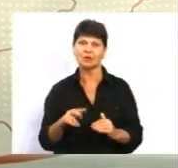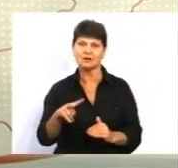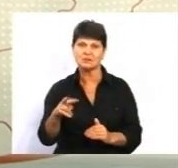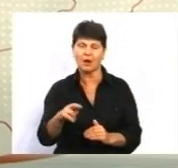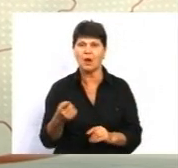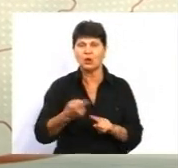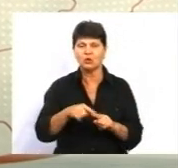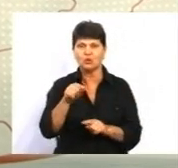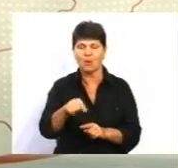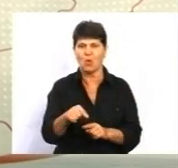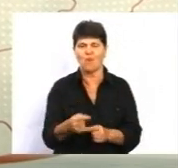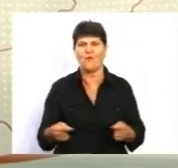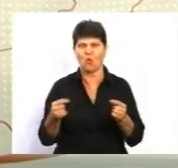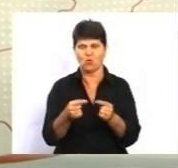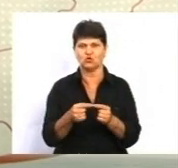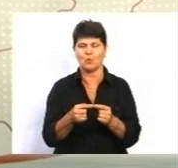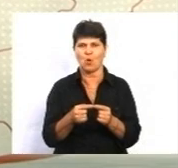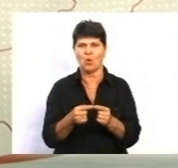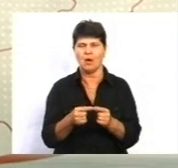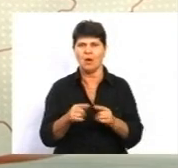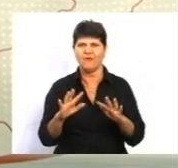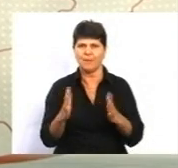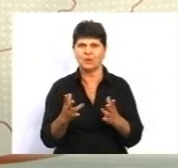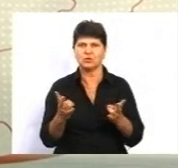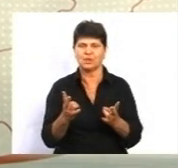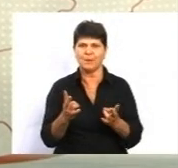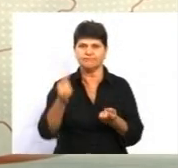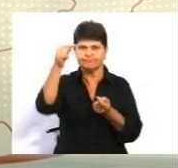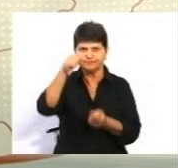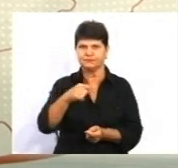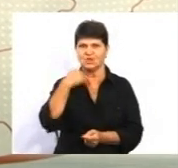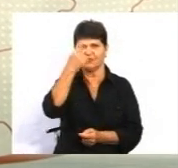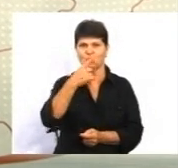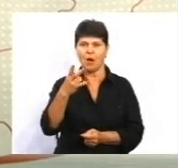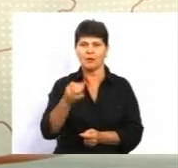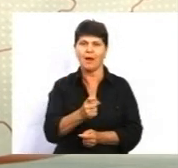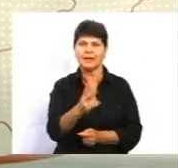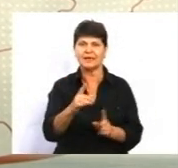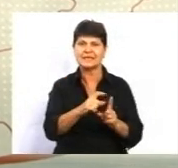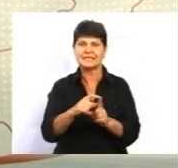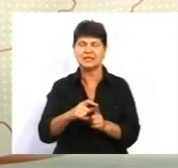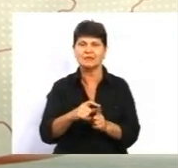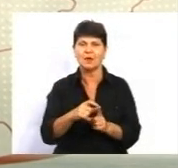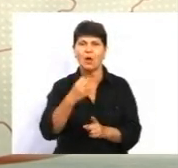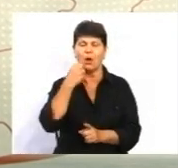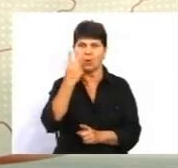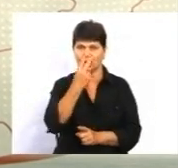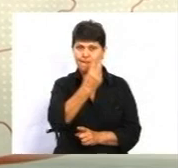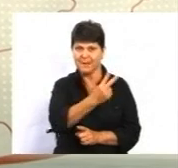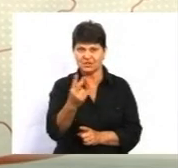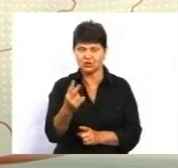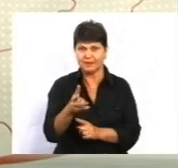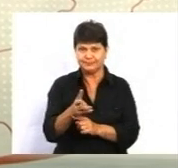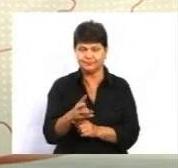в кожному конкретному випадку треба підходити індивідуально. Ну, і буквально кілька слів про ту школу, яку ми бачили, це дійсно